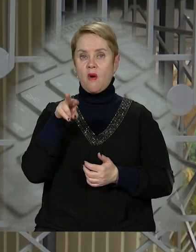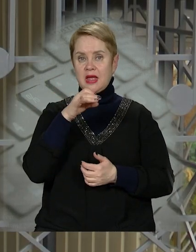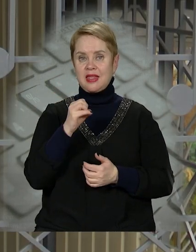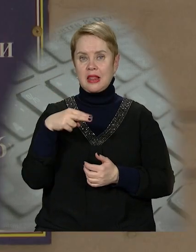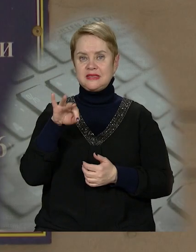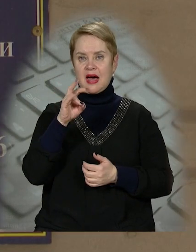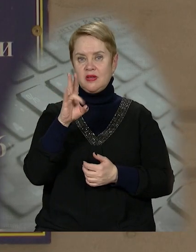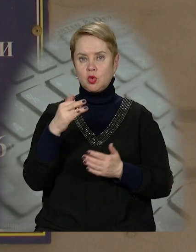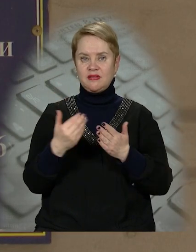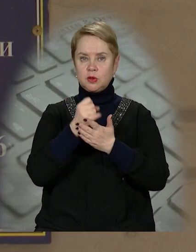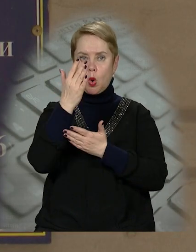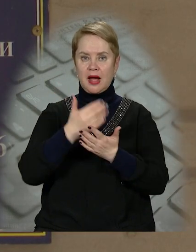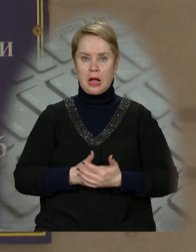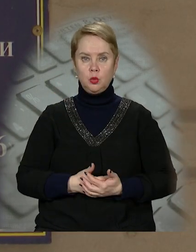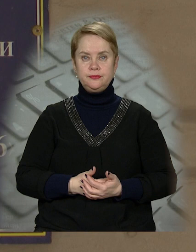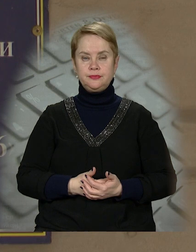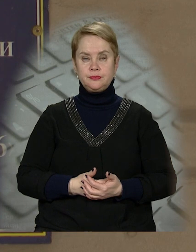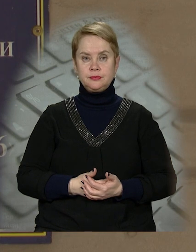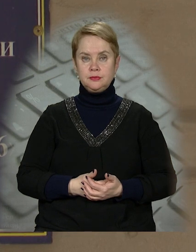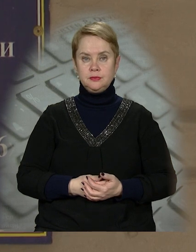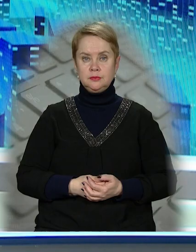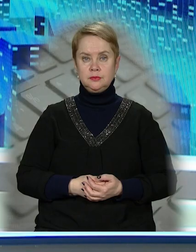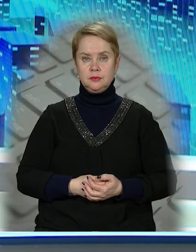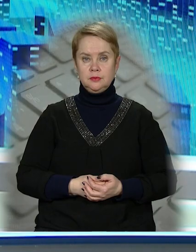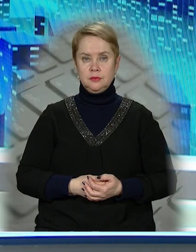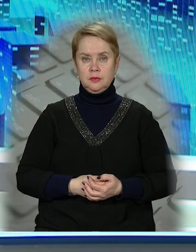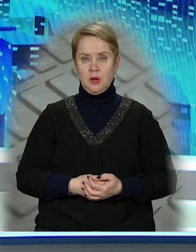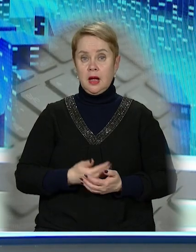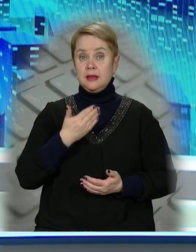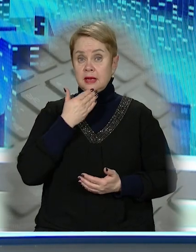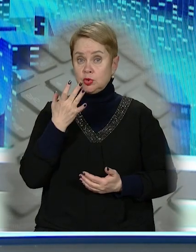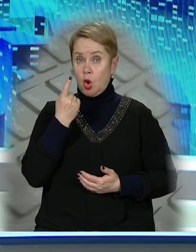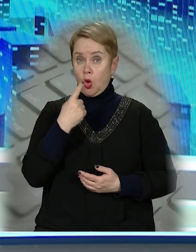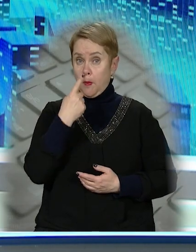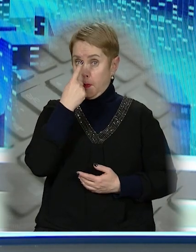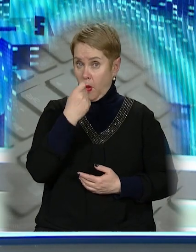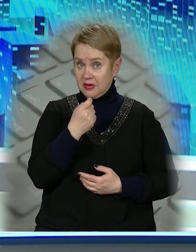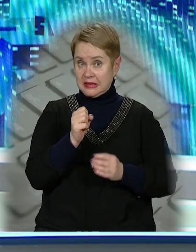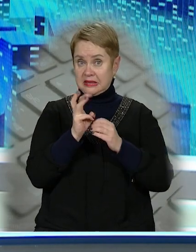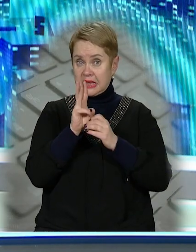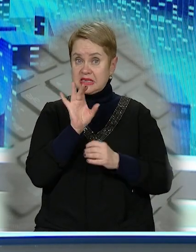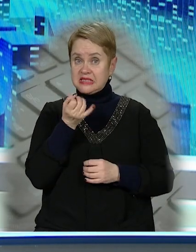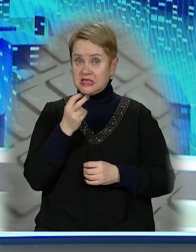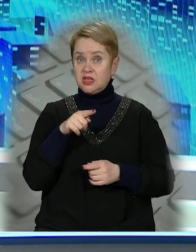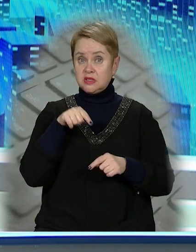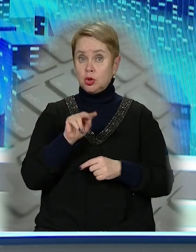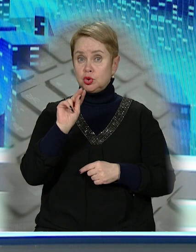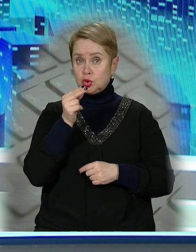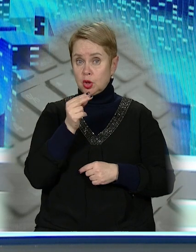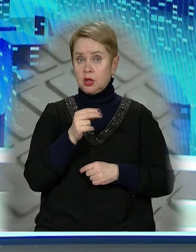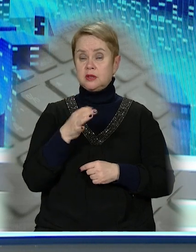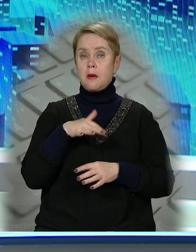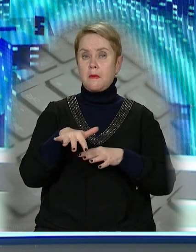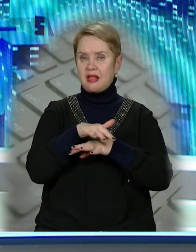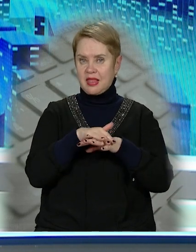Авдієнко, Денис Єлисавенко, новини 11 каналу. І наостанок ще одне повідомлення. 13 січня у цей четвер